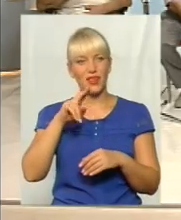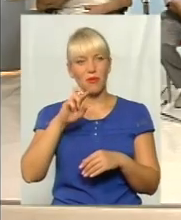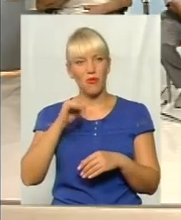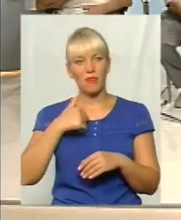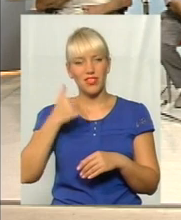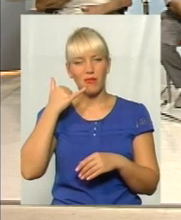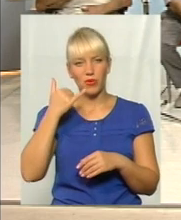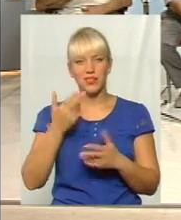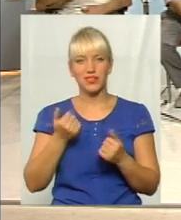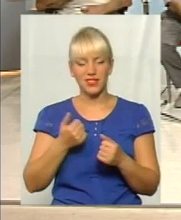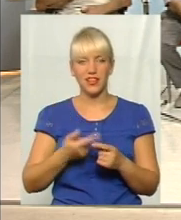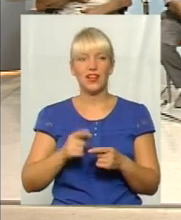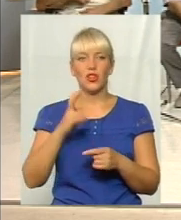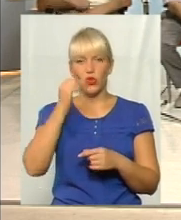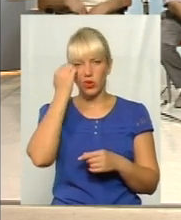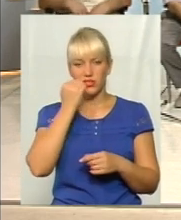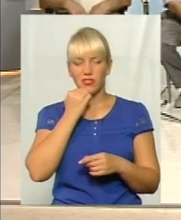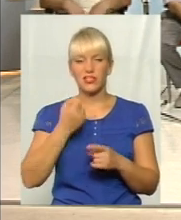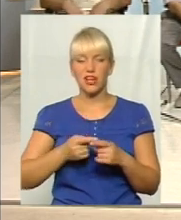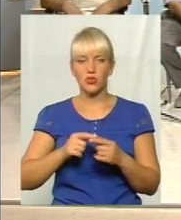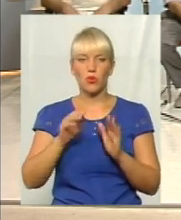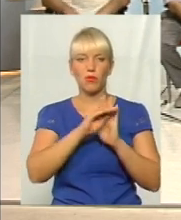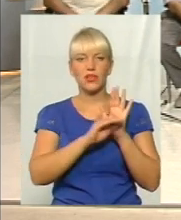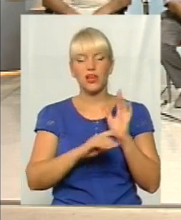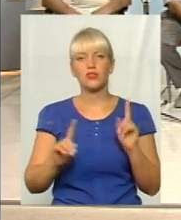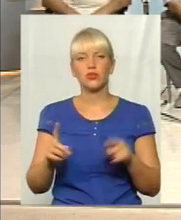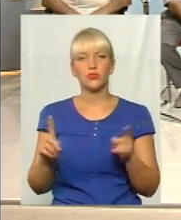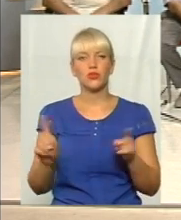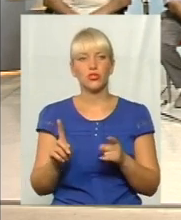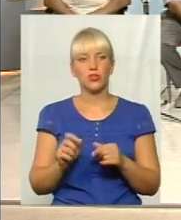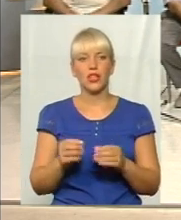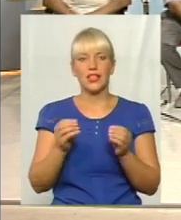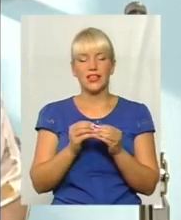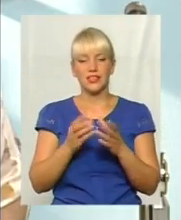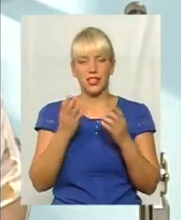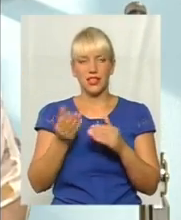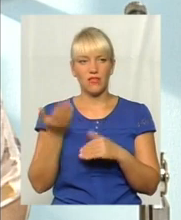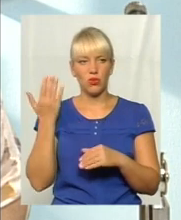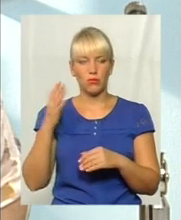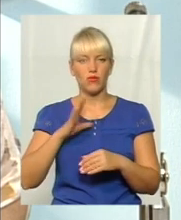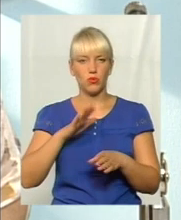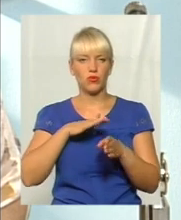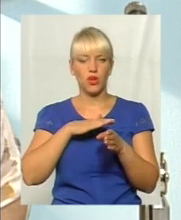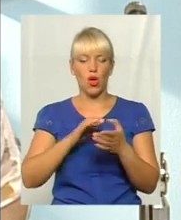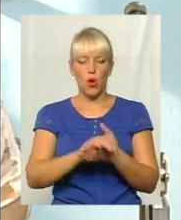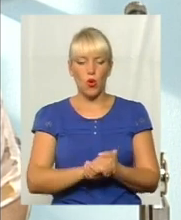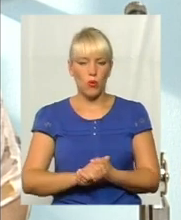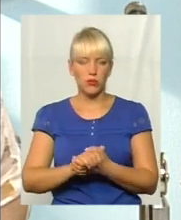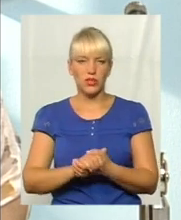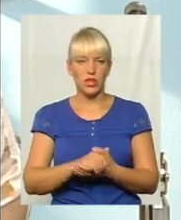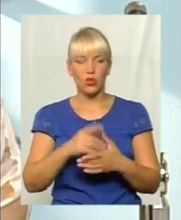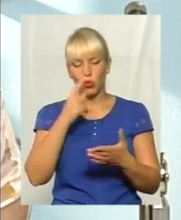світлофори справилися. Але дякую за цю передачу. Чому? Тому що буквально 10 днів тому відбувся комітет доступності міський,